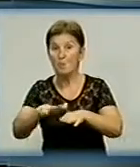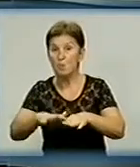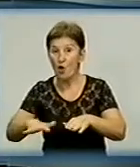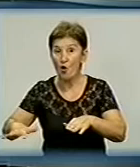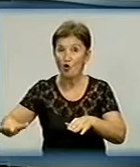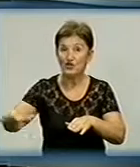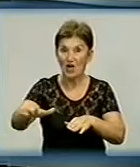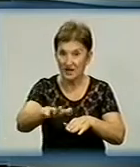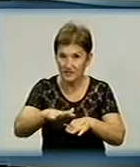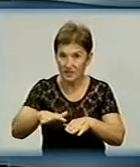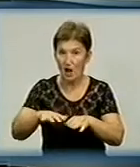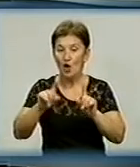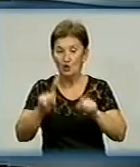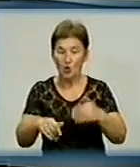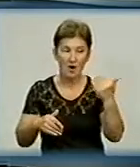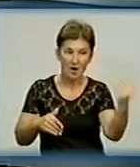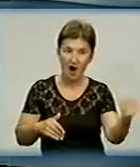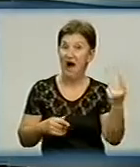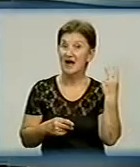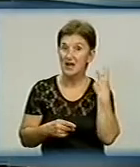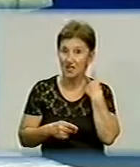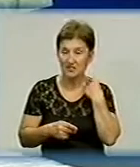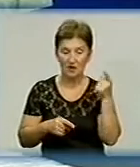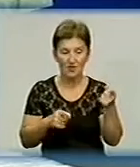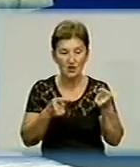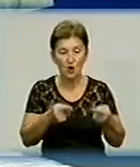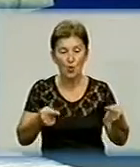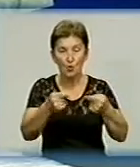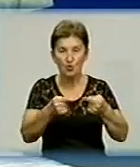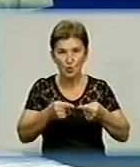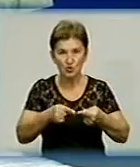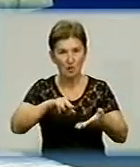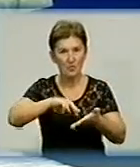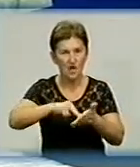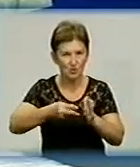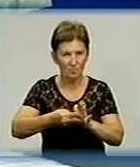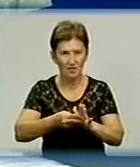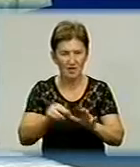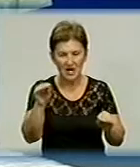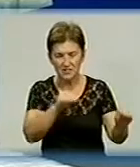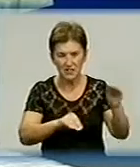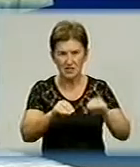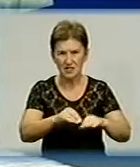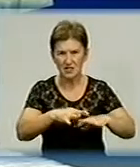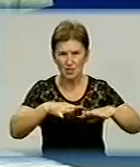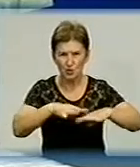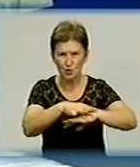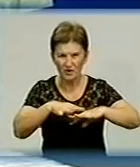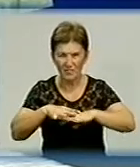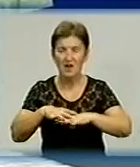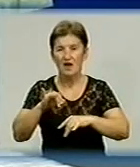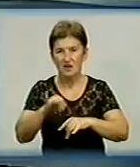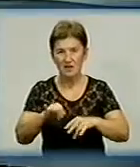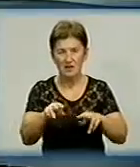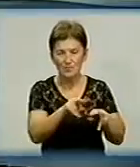наприклад, то англійська сторона, вони уточнювали планування поселення, закладали шурфи і, зокрема, обстежували